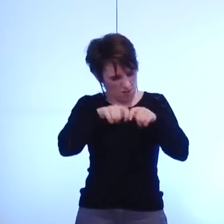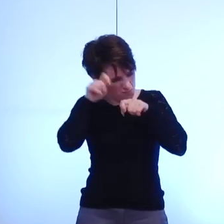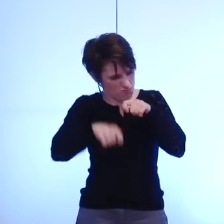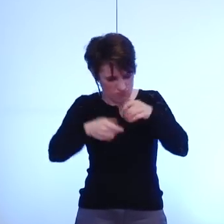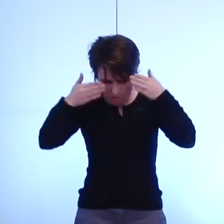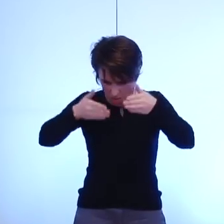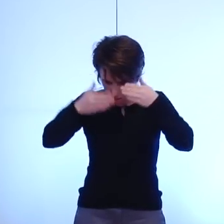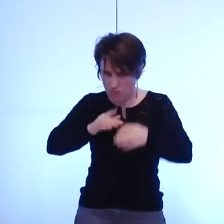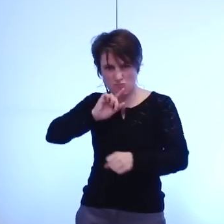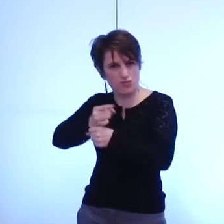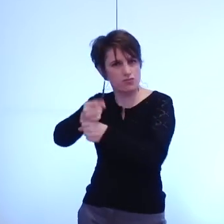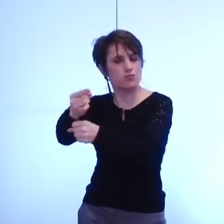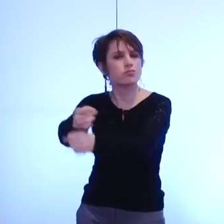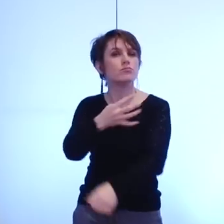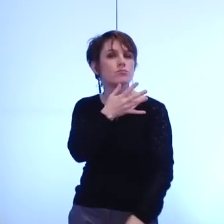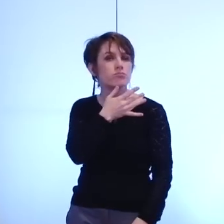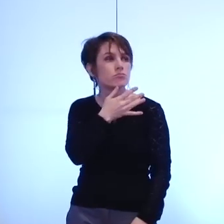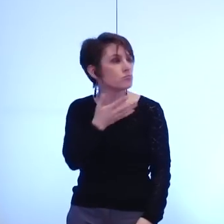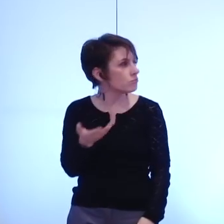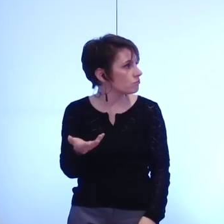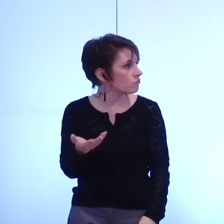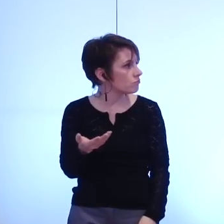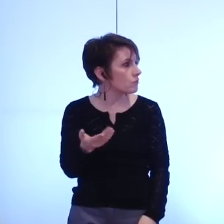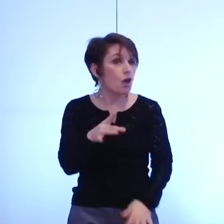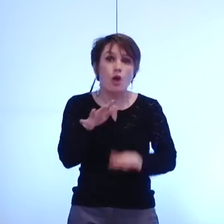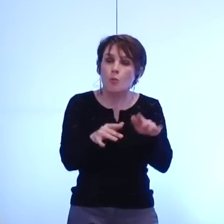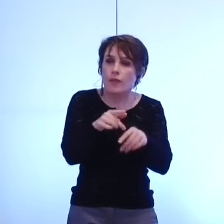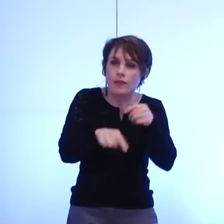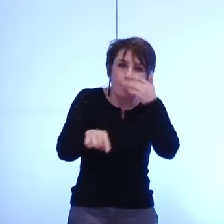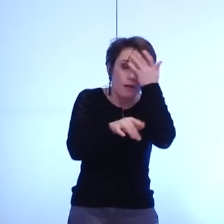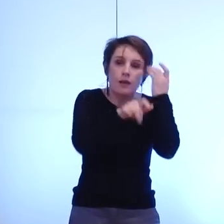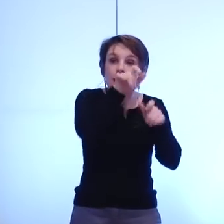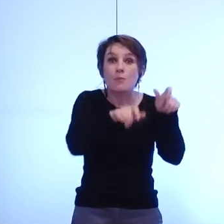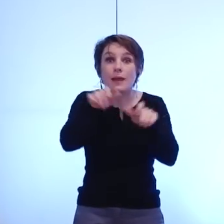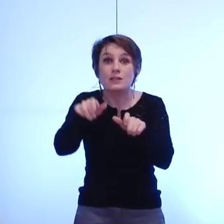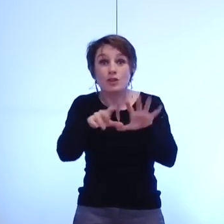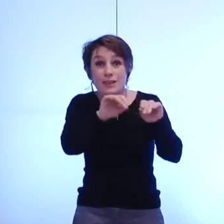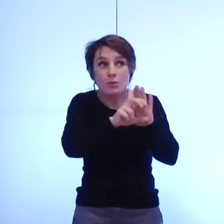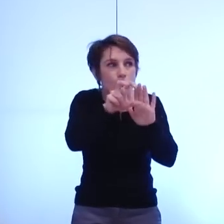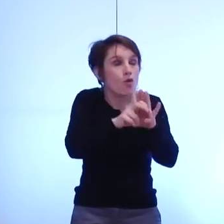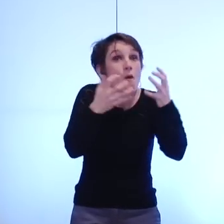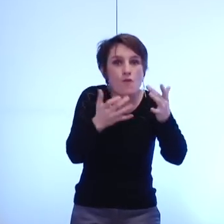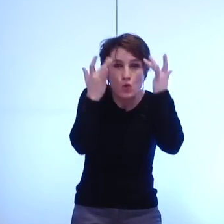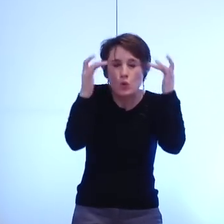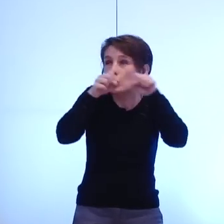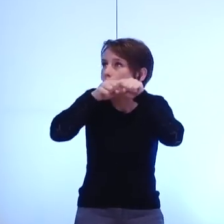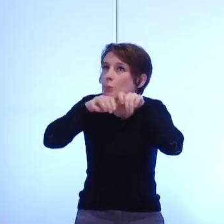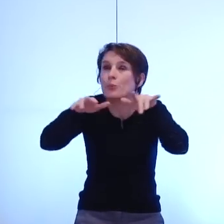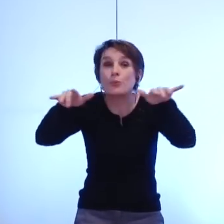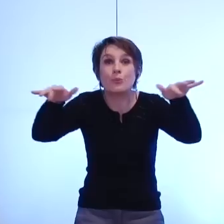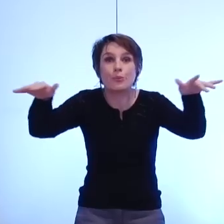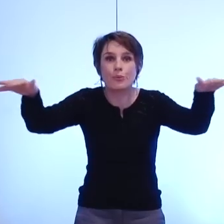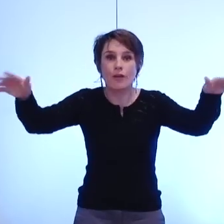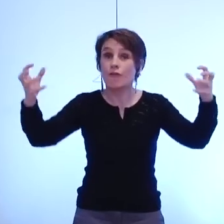Et si les grenoblois eux voulaient que leur culture soit rayonnante rayonnante vous êtes-vous posé la